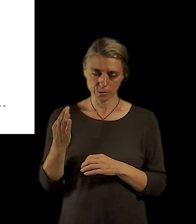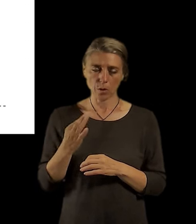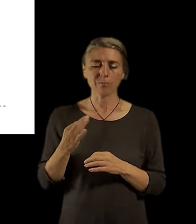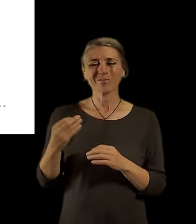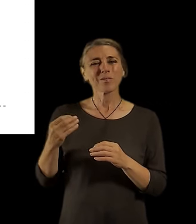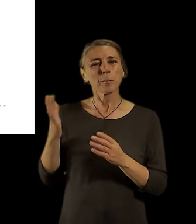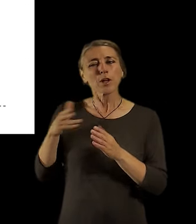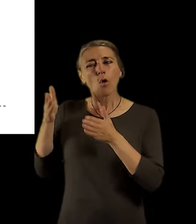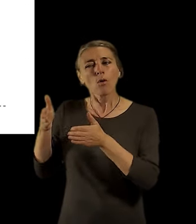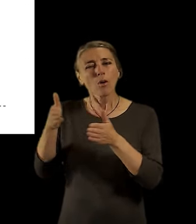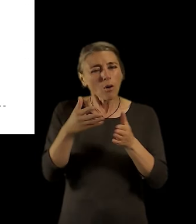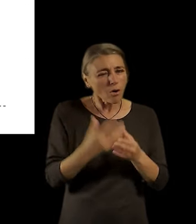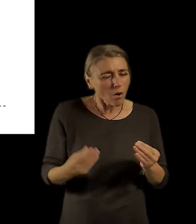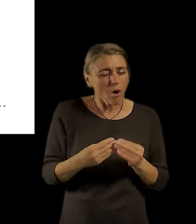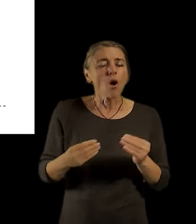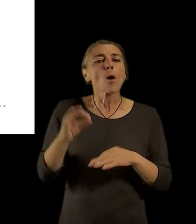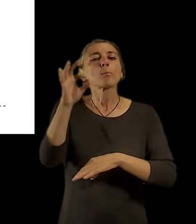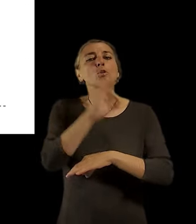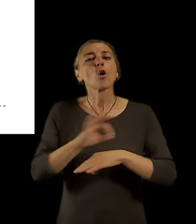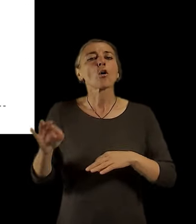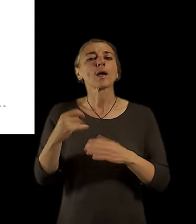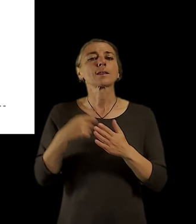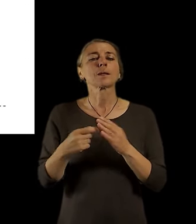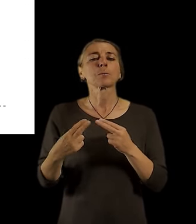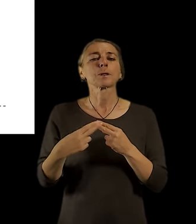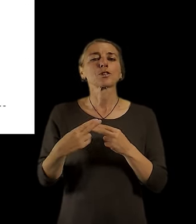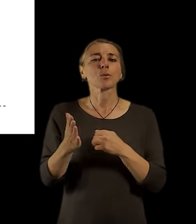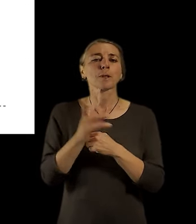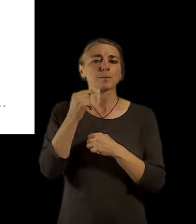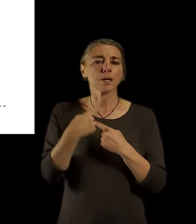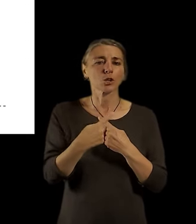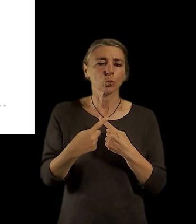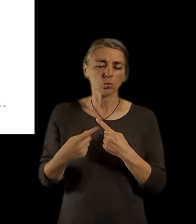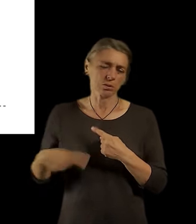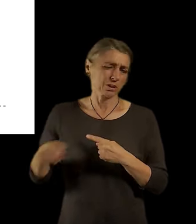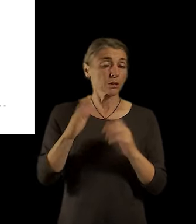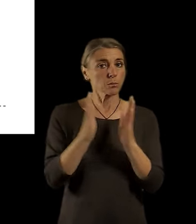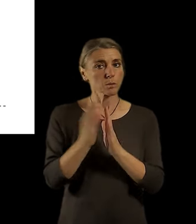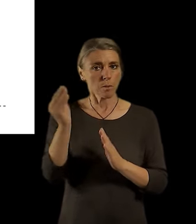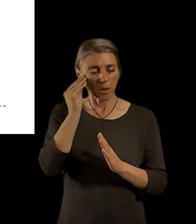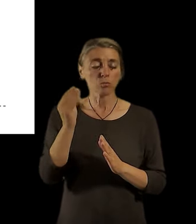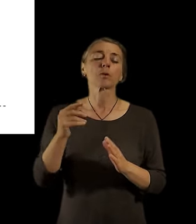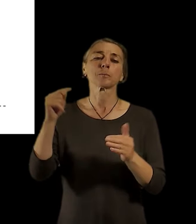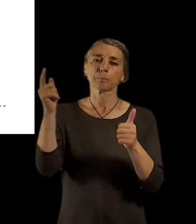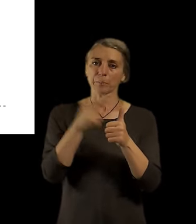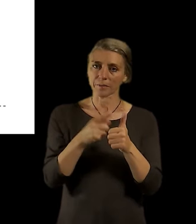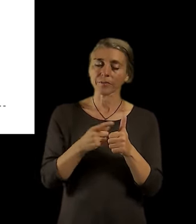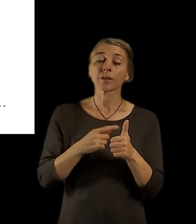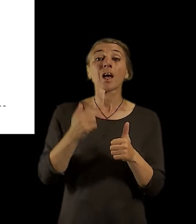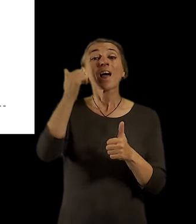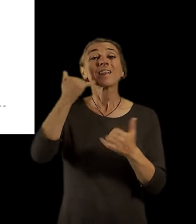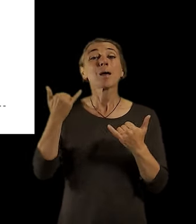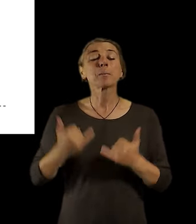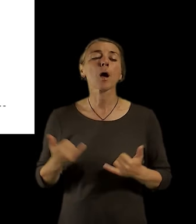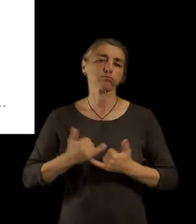z toho projektu. Jak jsem říkal, počet obyvatel nerůstá a podle demografické